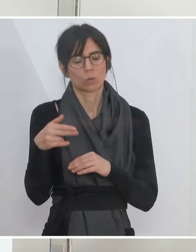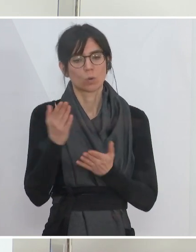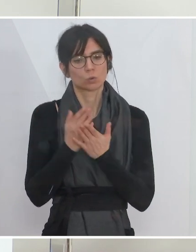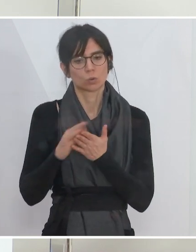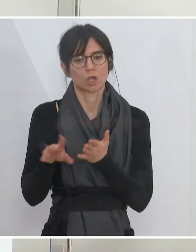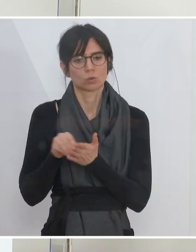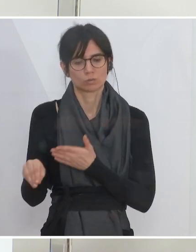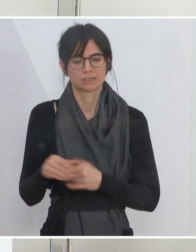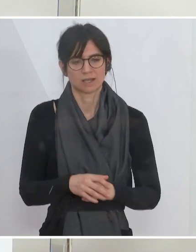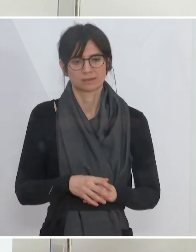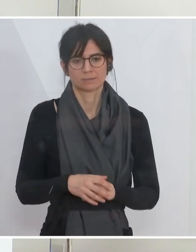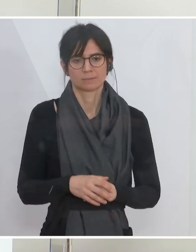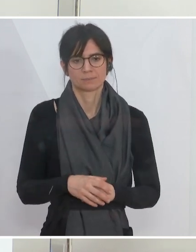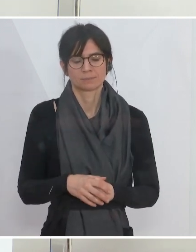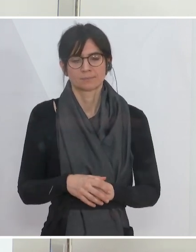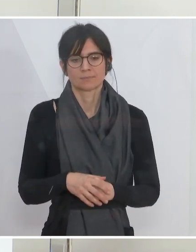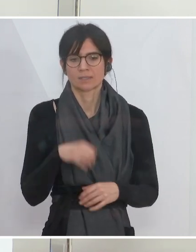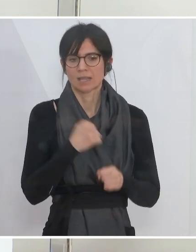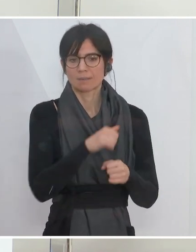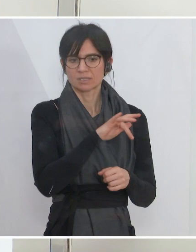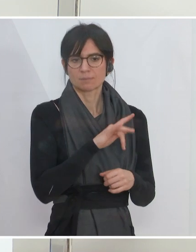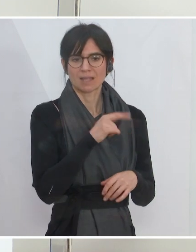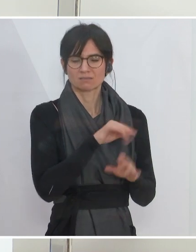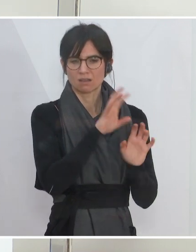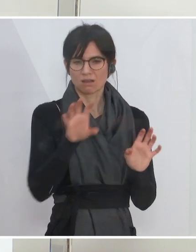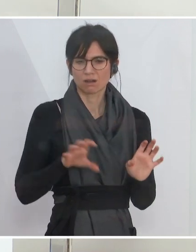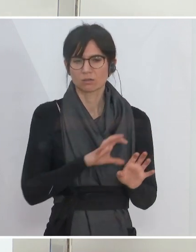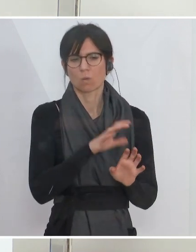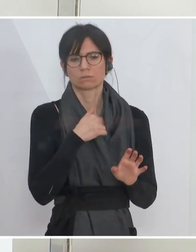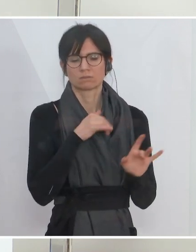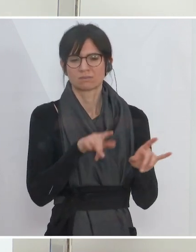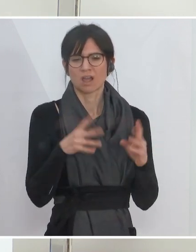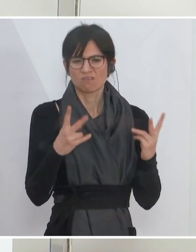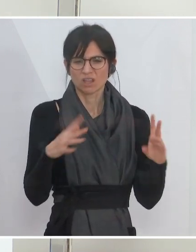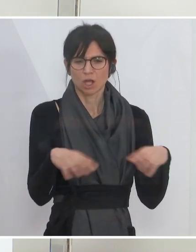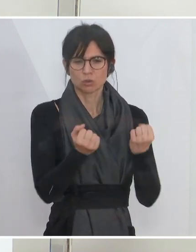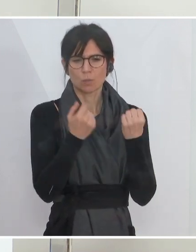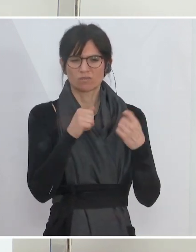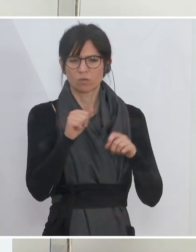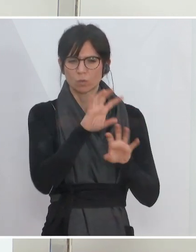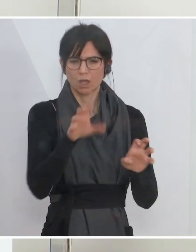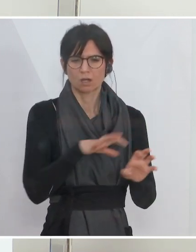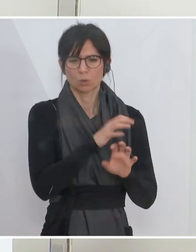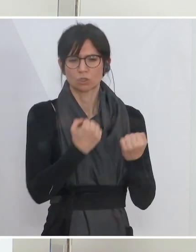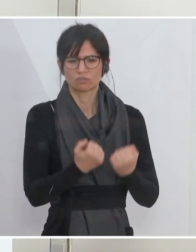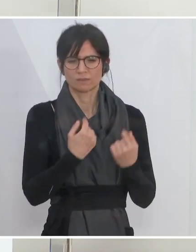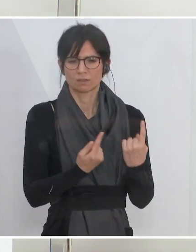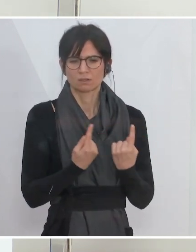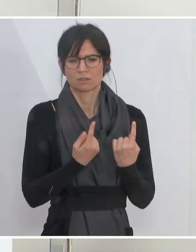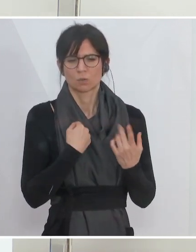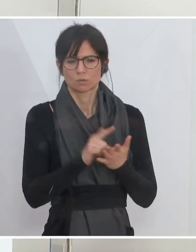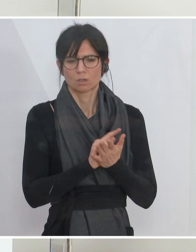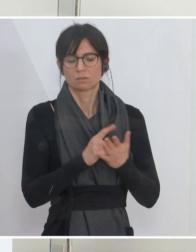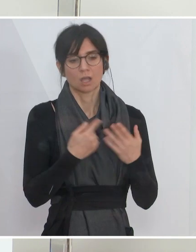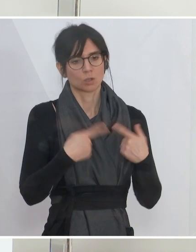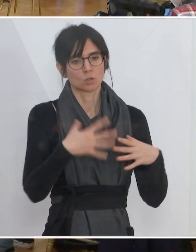um auch dazu beizutragen, dass die Arbeitsplätze in der Region, die Wertschöpfung in der Region in dieser schwierigen Situation erhalten bleibt.